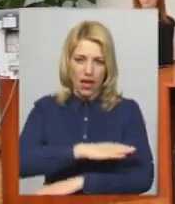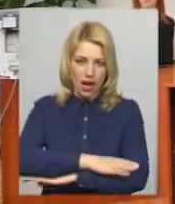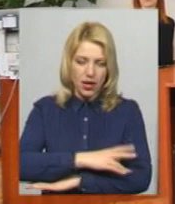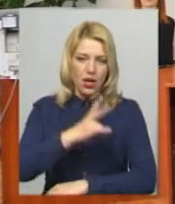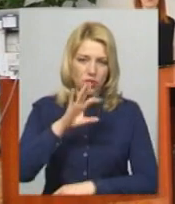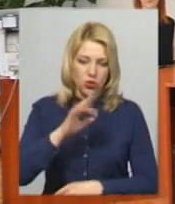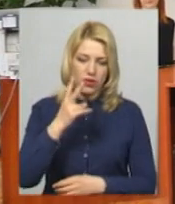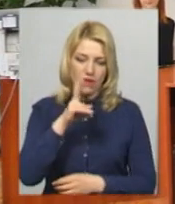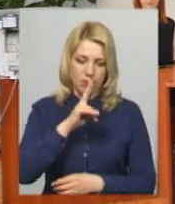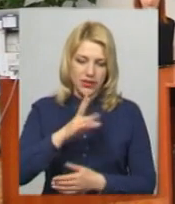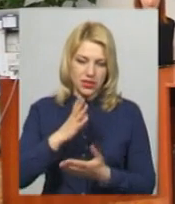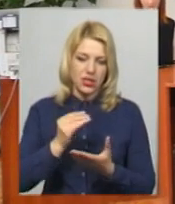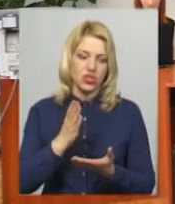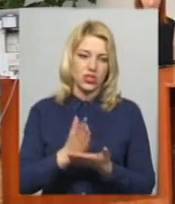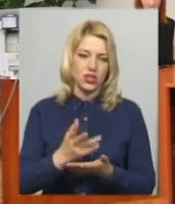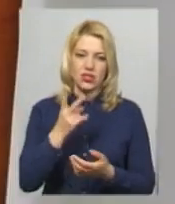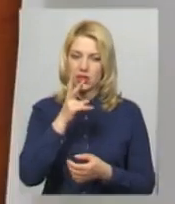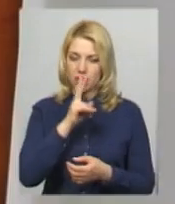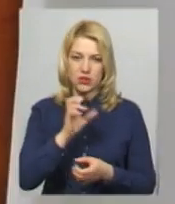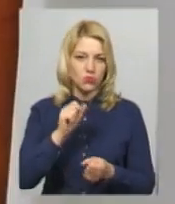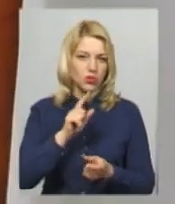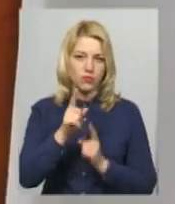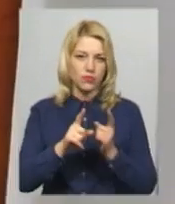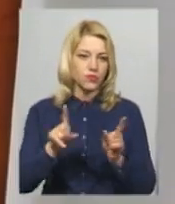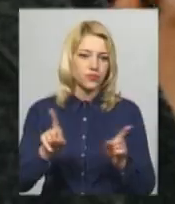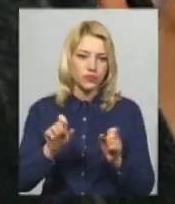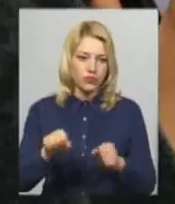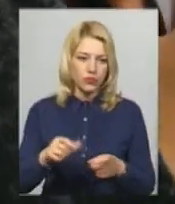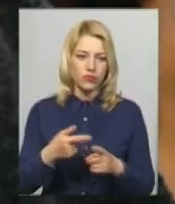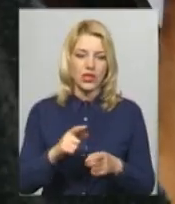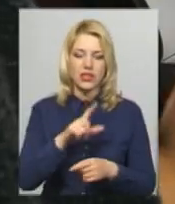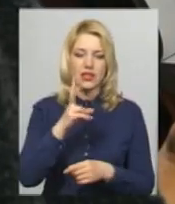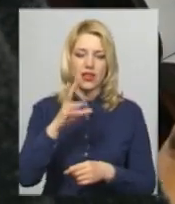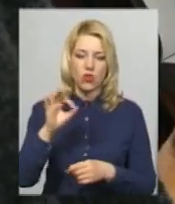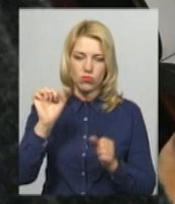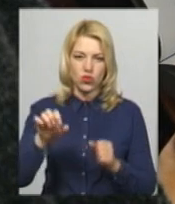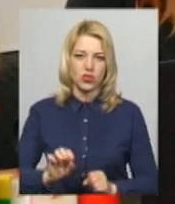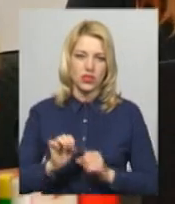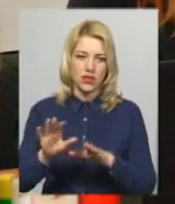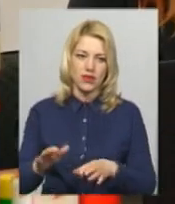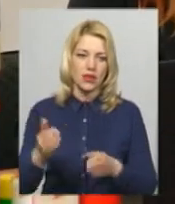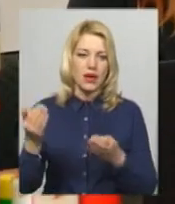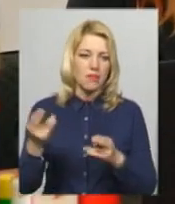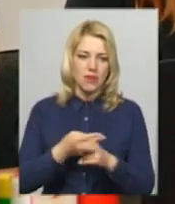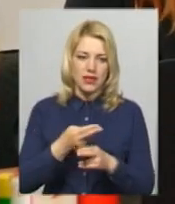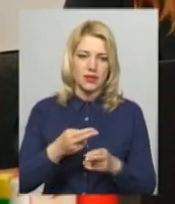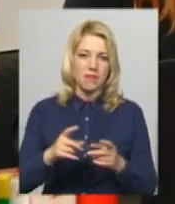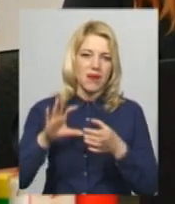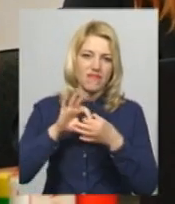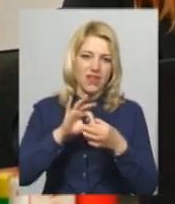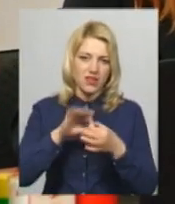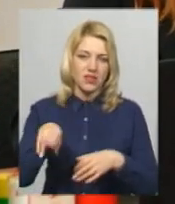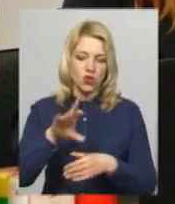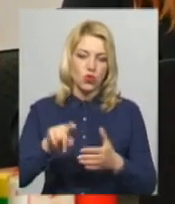два місяці ще є і за два місяці може багато чого статися. Складати ЗНО можна без прив'язки до міста та навчального закладу, каже заступник голови